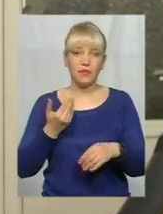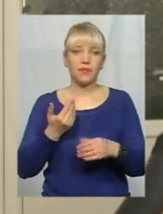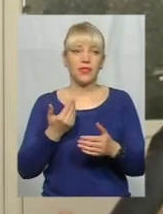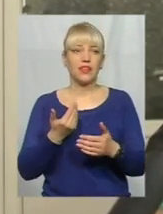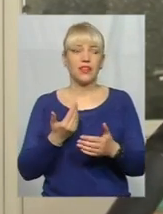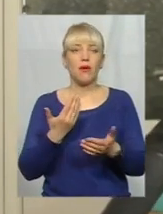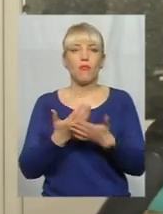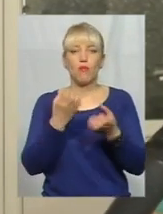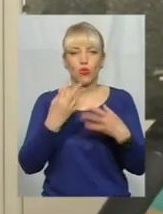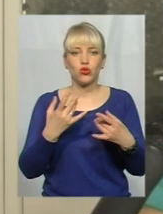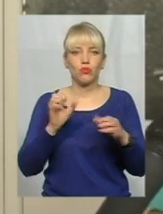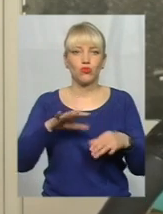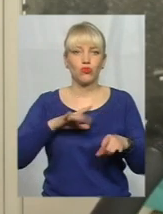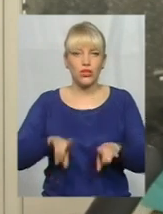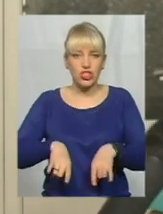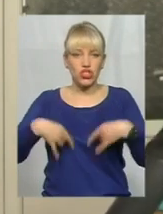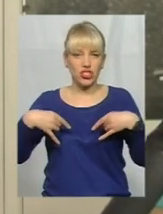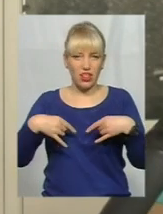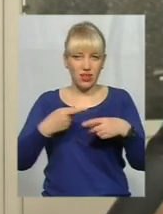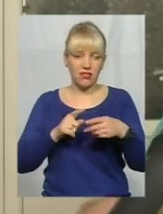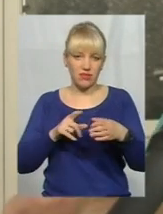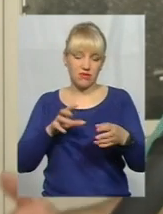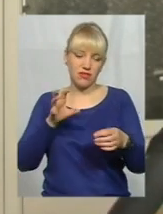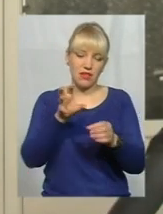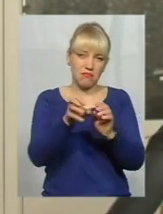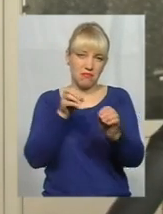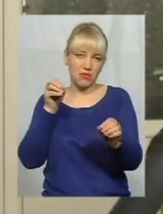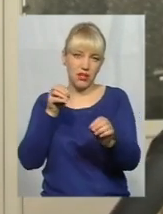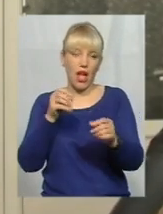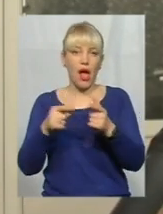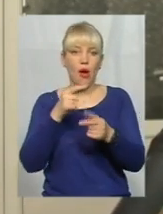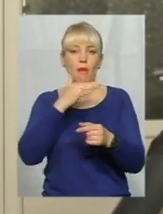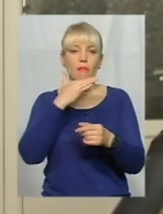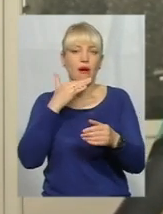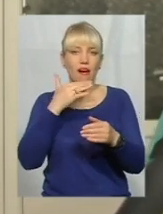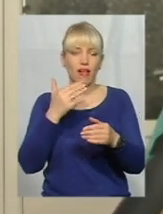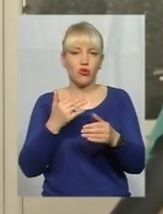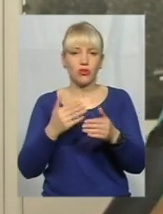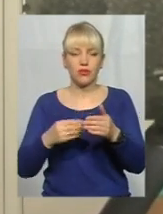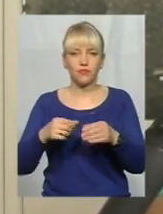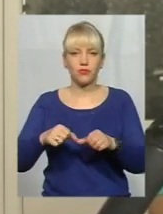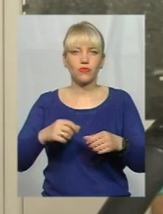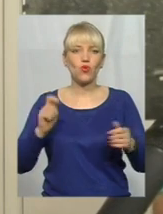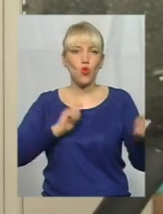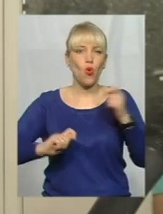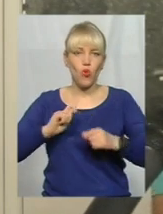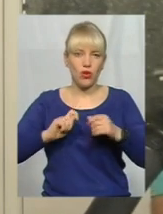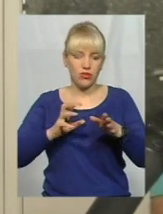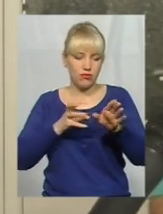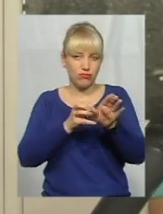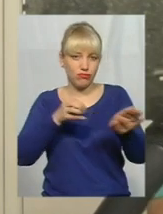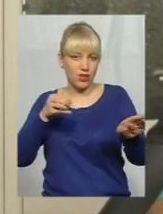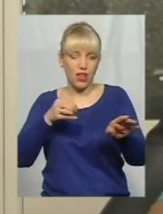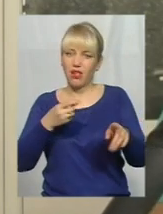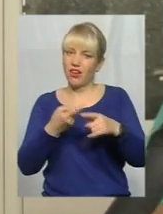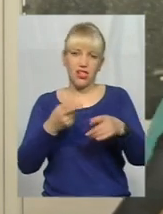якщо не прокусили в штанах, штани не прокусили, або багатошаровий одяг теж не прокушений, то при такому щеплення